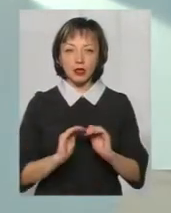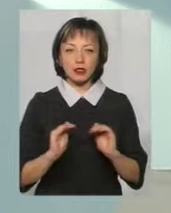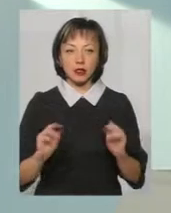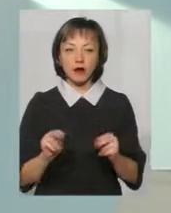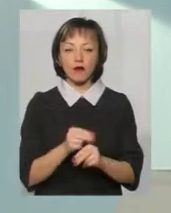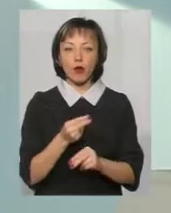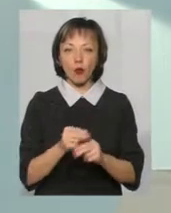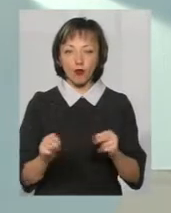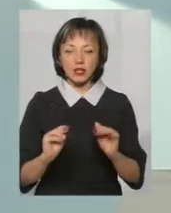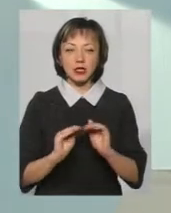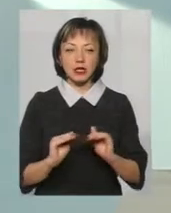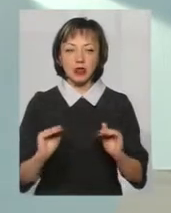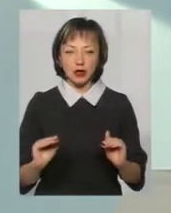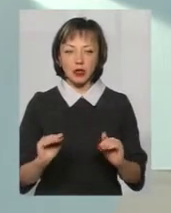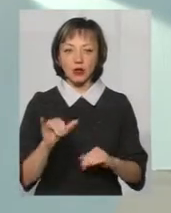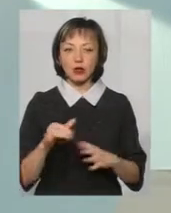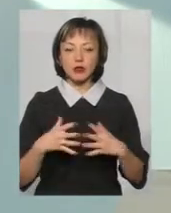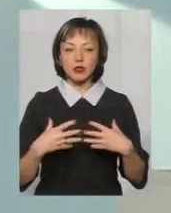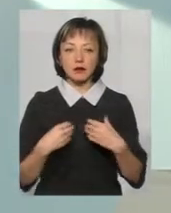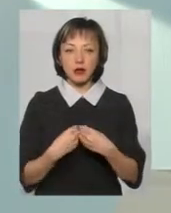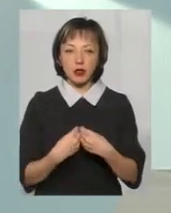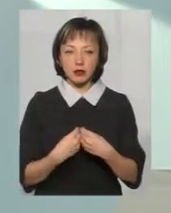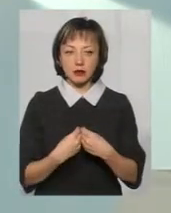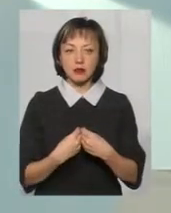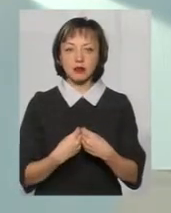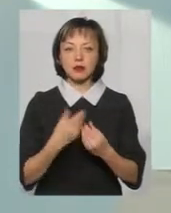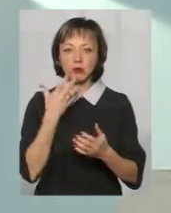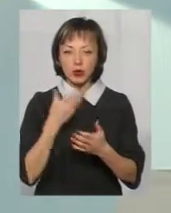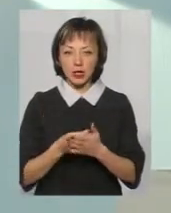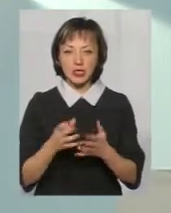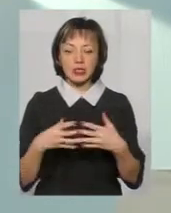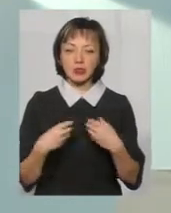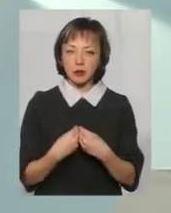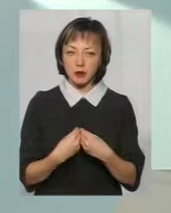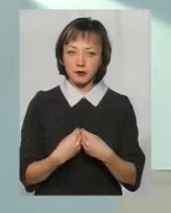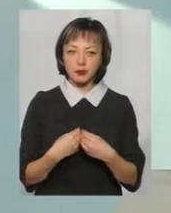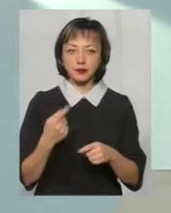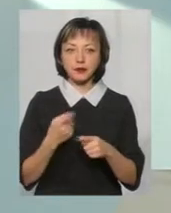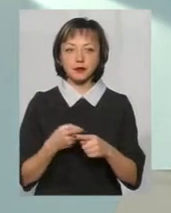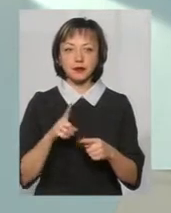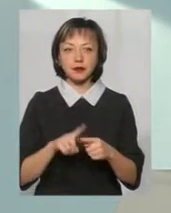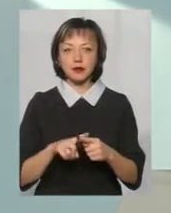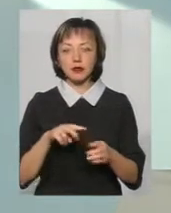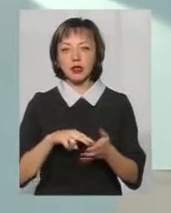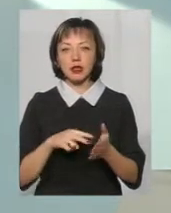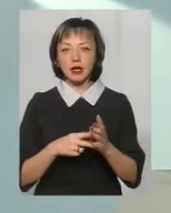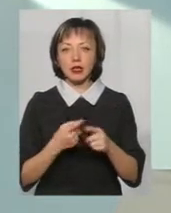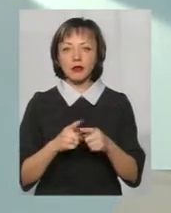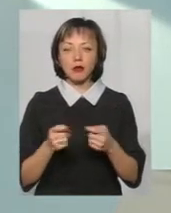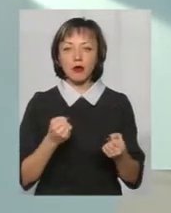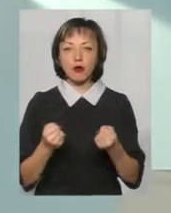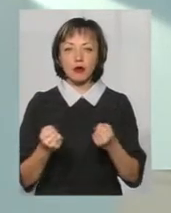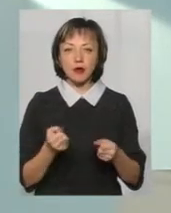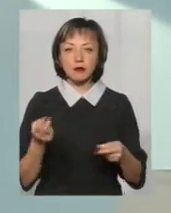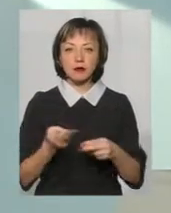виховувати дітей, у сімейних, у своїй сім'ї. Тобто ця стратегія – це боротьба з